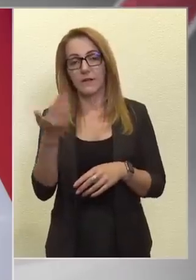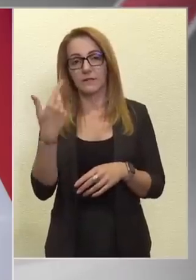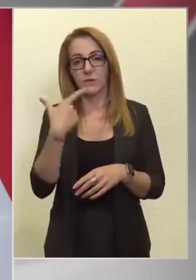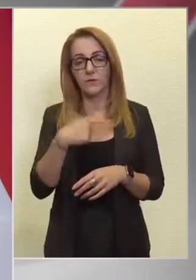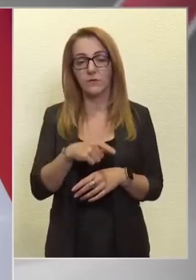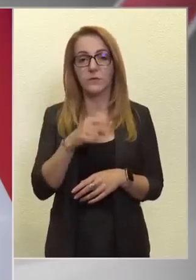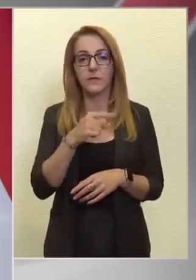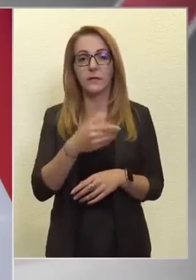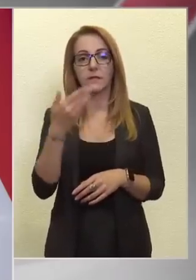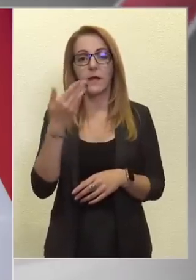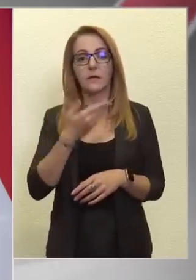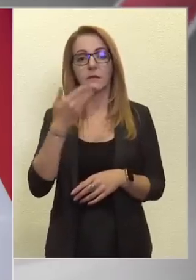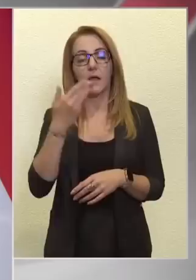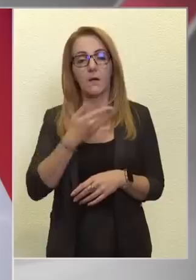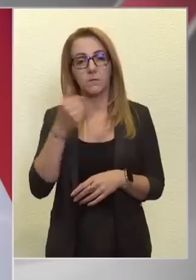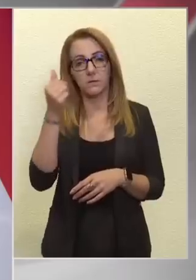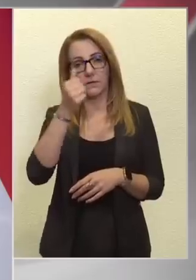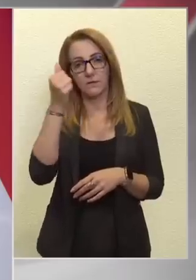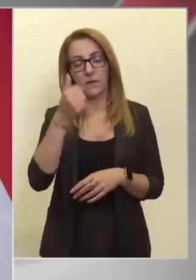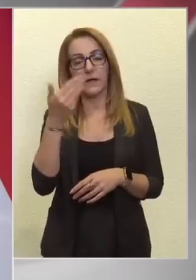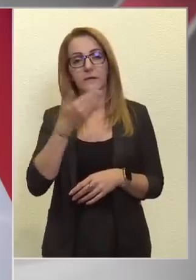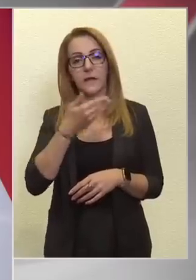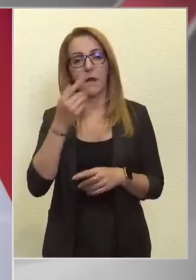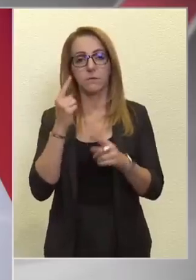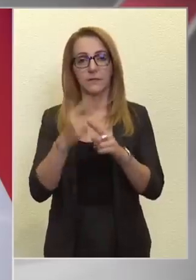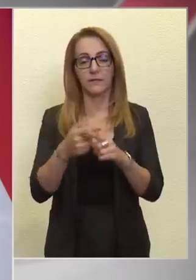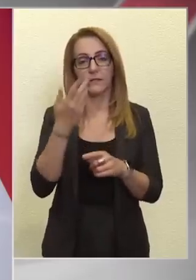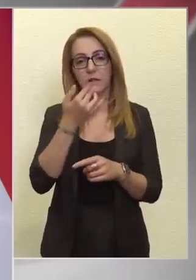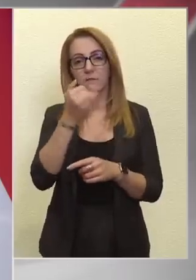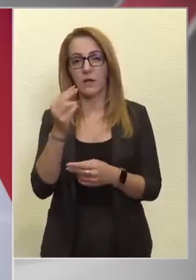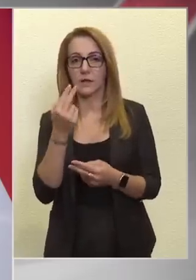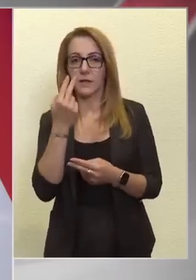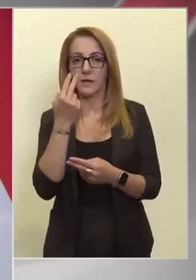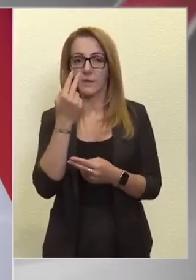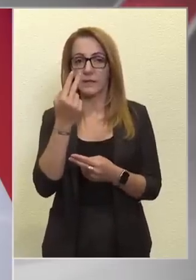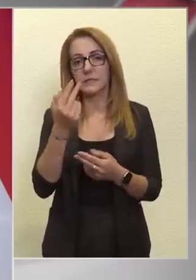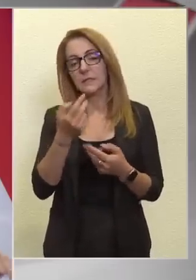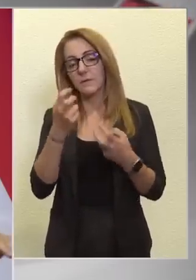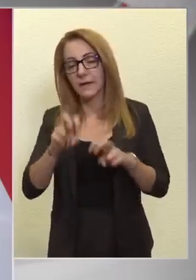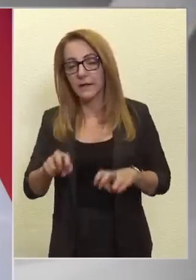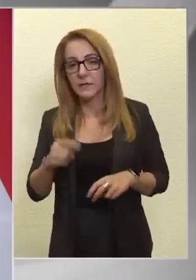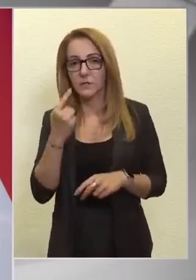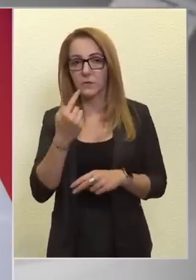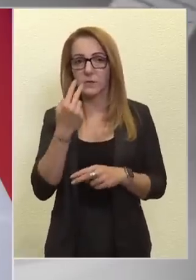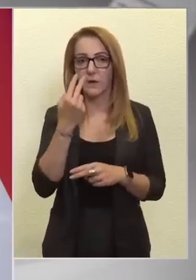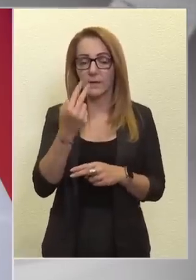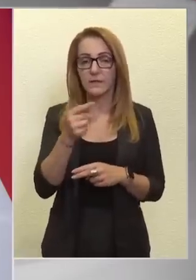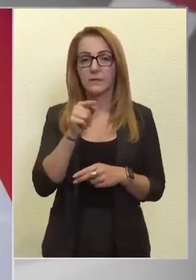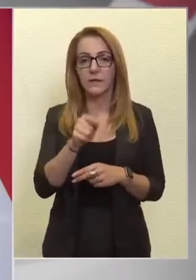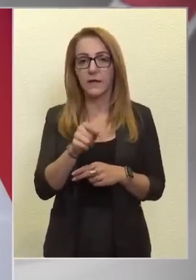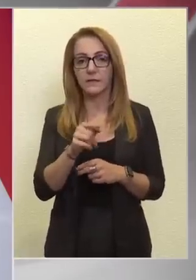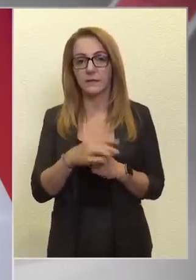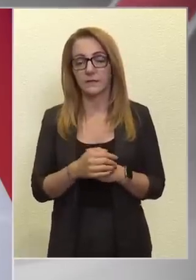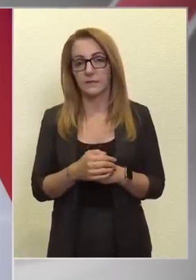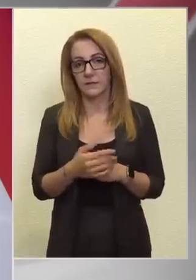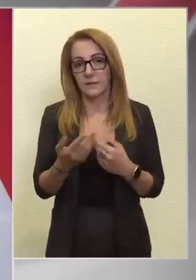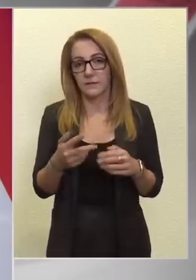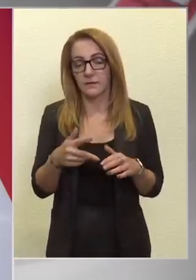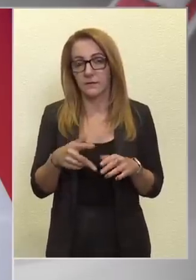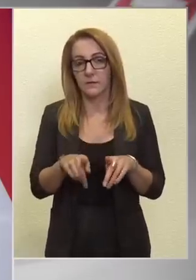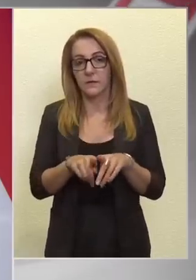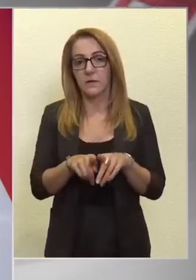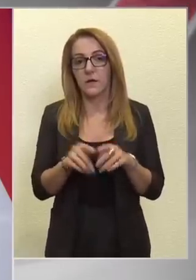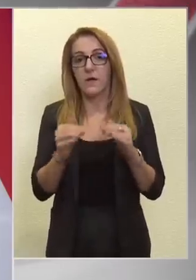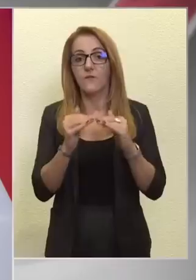Ezt különben Henry Hub-nak hívják, tehát a Henry Hub Index, valaki ezt rákeres, és megnézi, meg tudja nézni, ez egy flett dolog. Magyarán